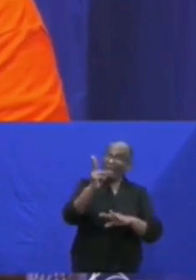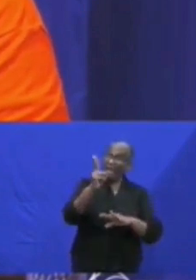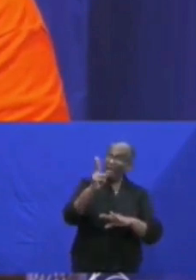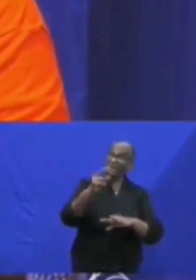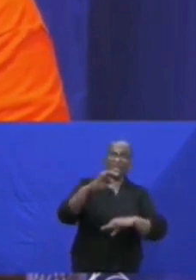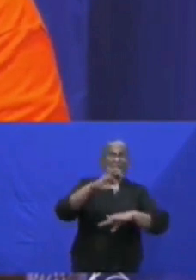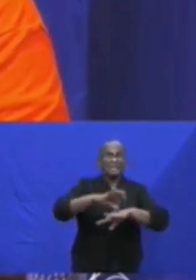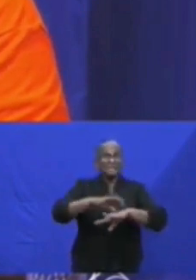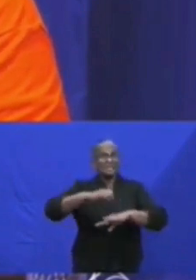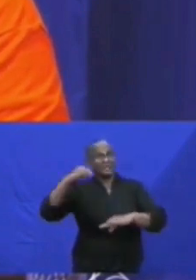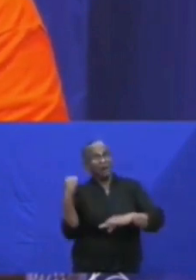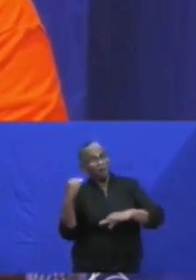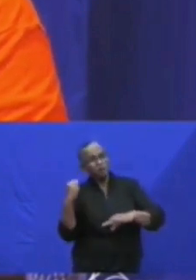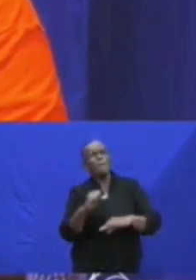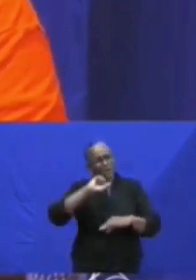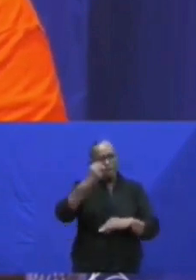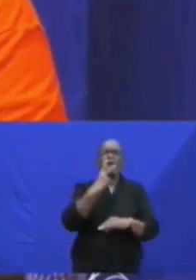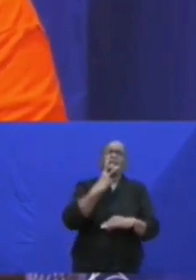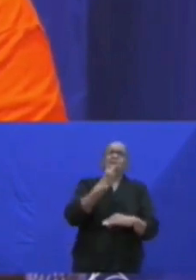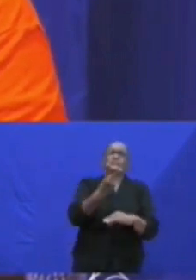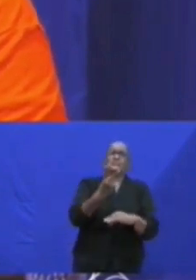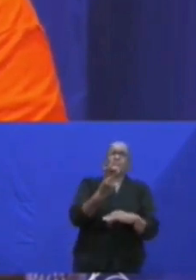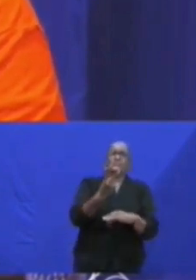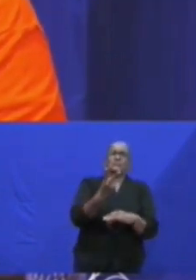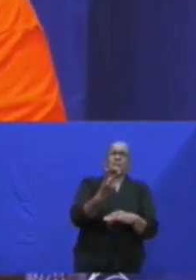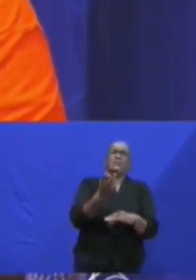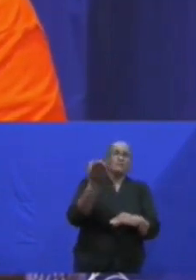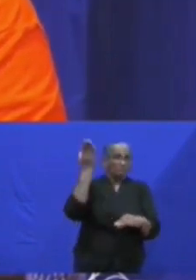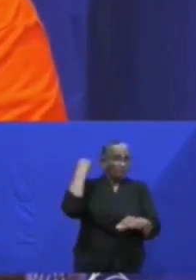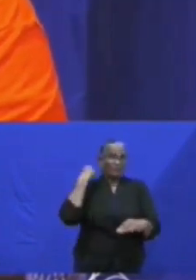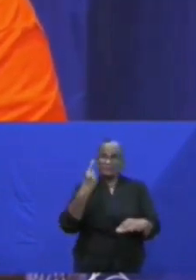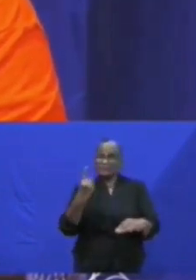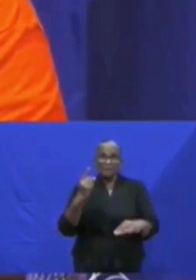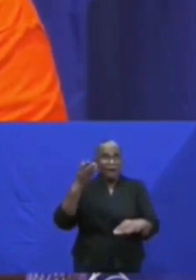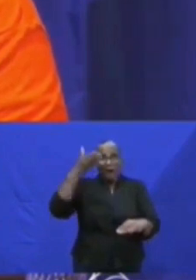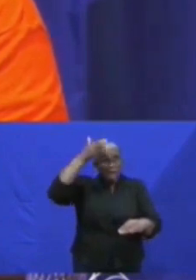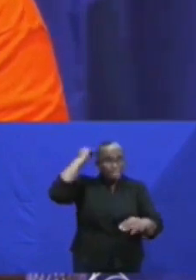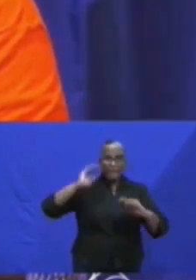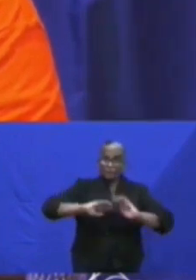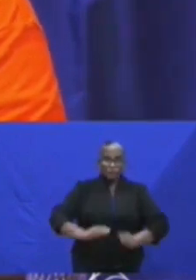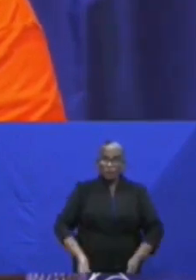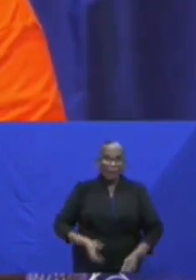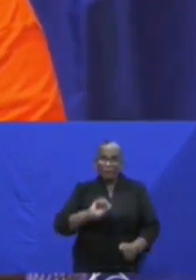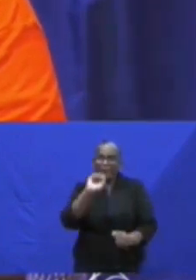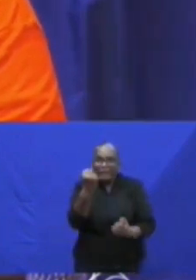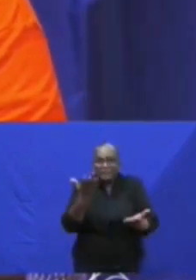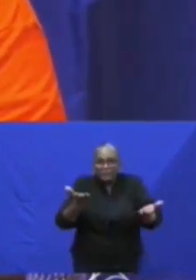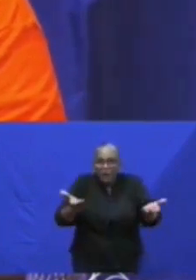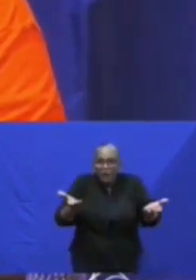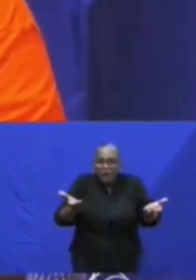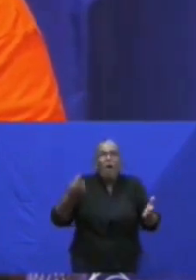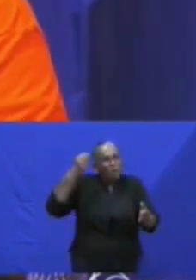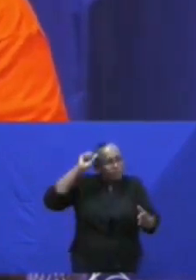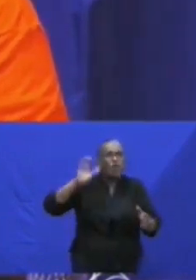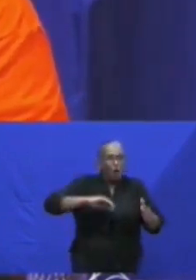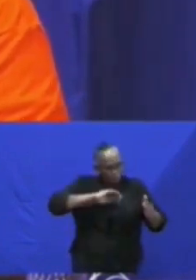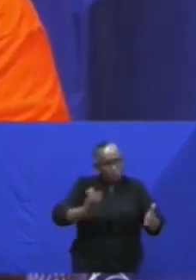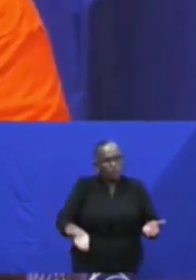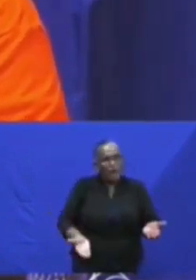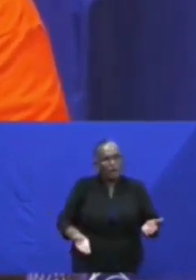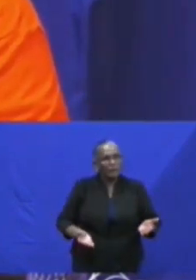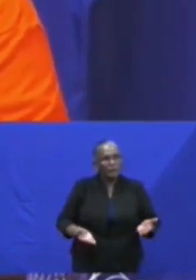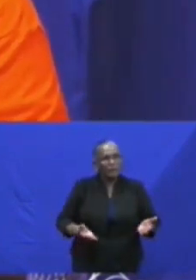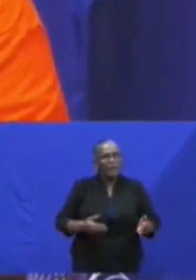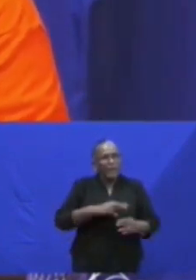simuleren dat ze bevalt. En ik heb het de vorige keer al gezegd, een man kan niet zwanger zijn en hij moet bevallen. Ik denk dat dat een